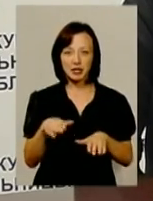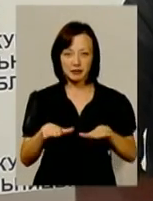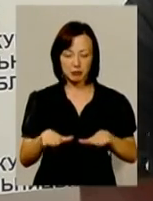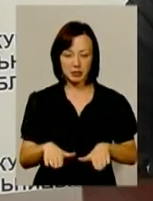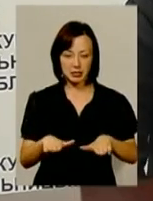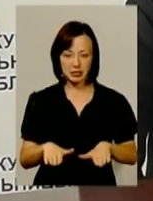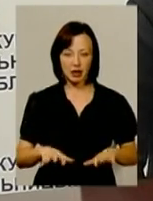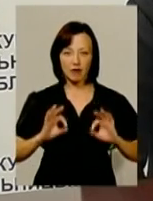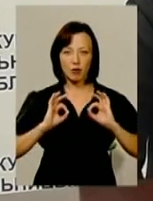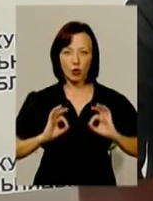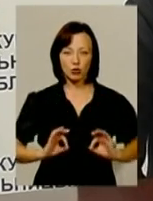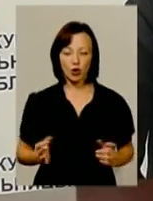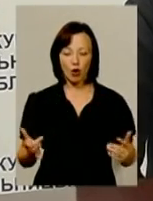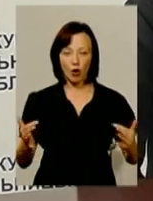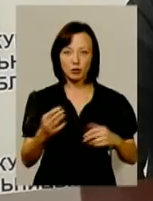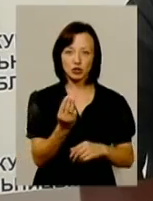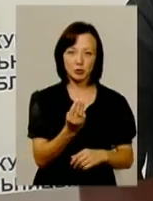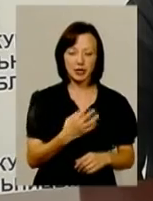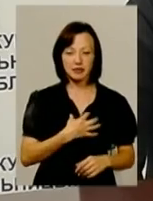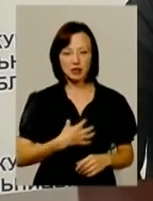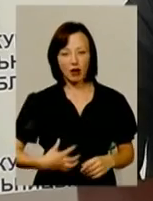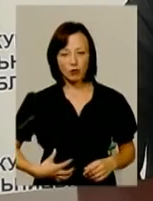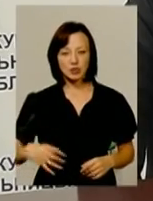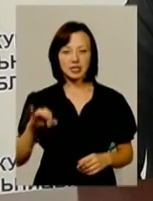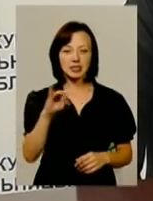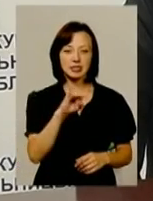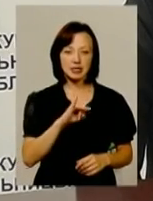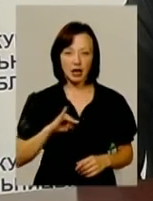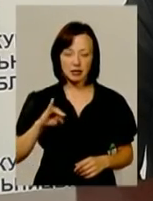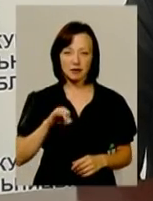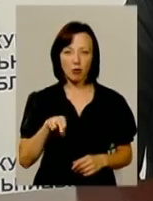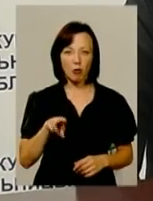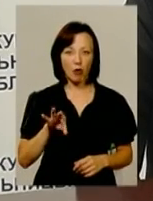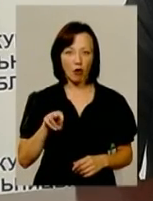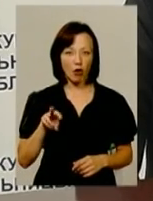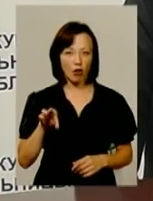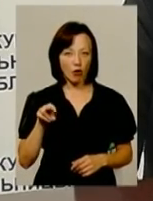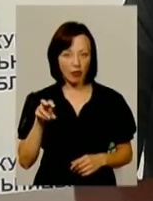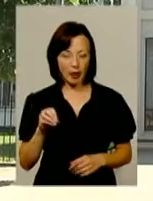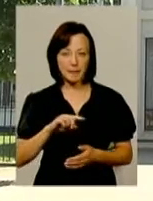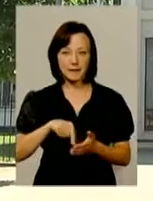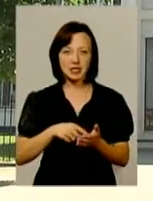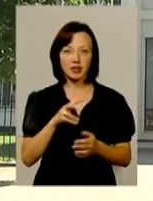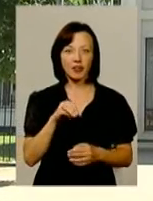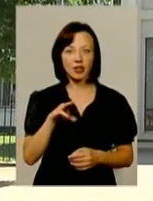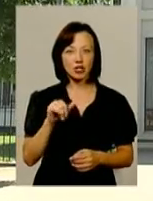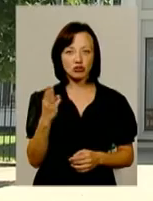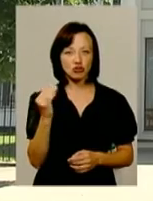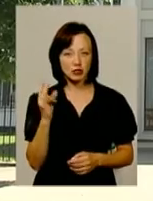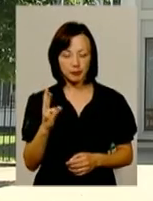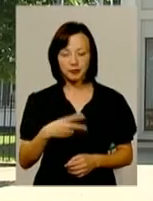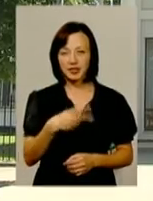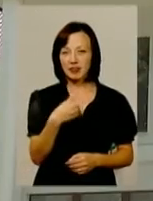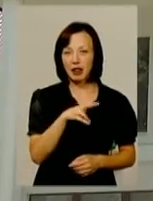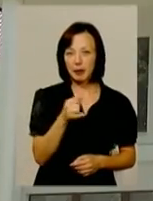Вона охопить Шепетівський, Славутський, Ізяславський, Полонський райони та місто Нитіша. З 20 липня до